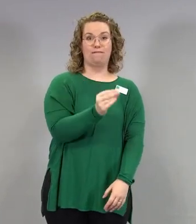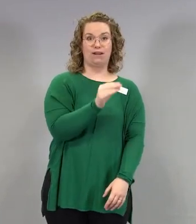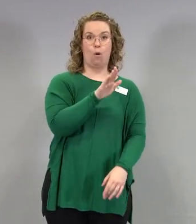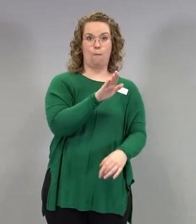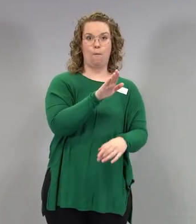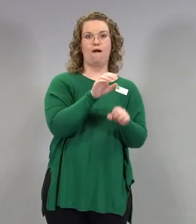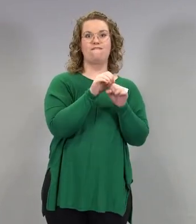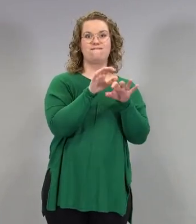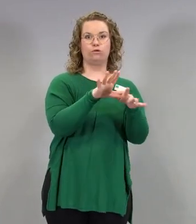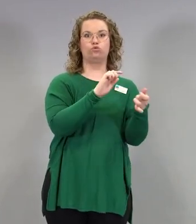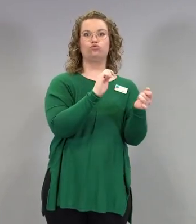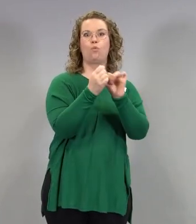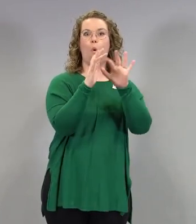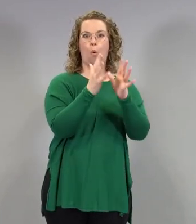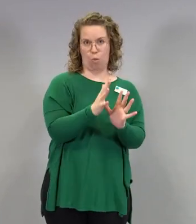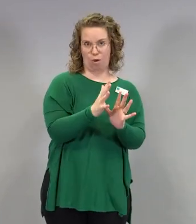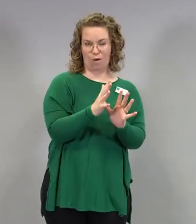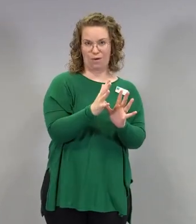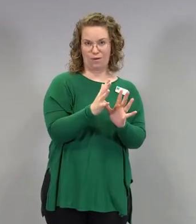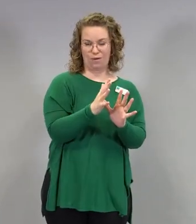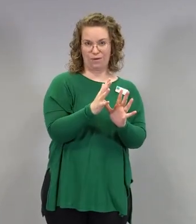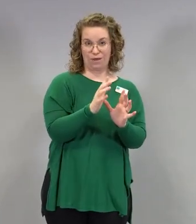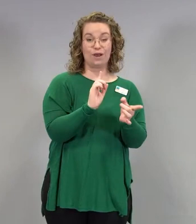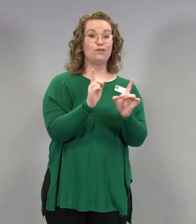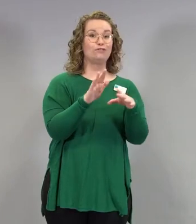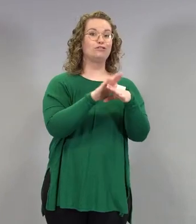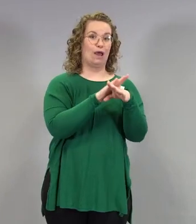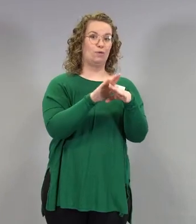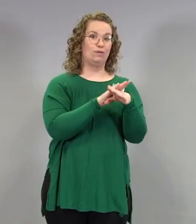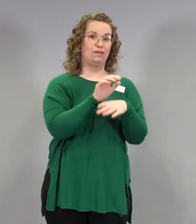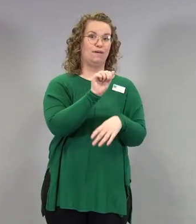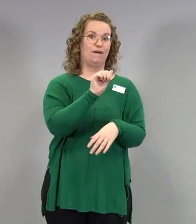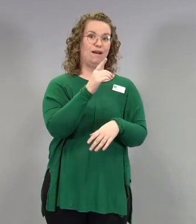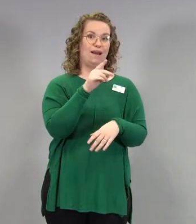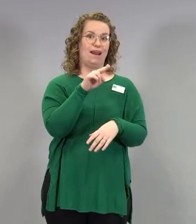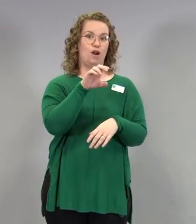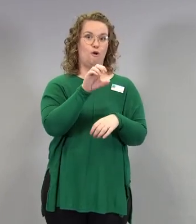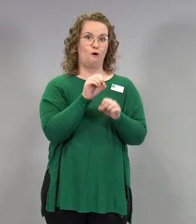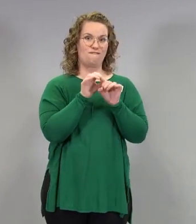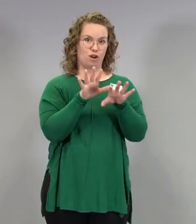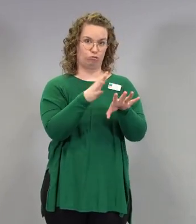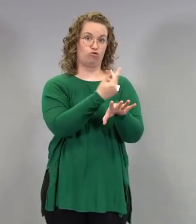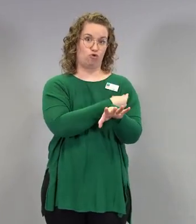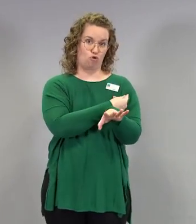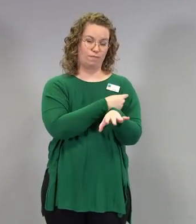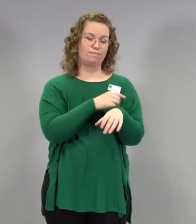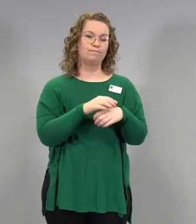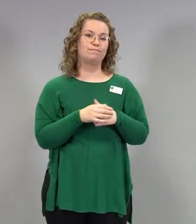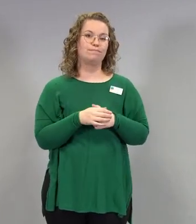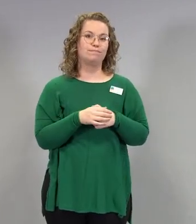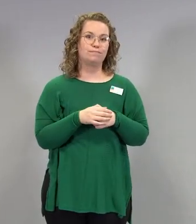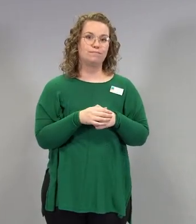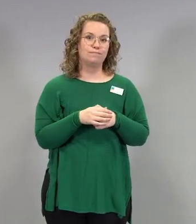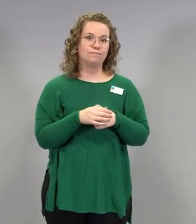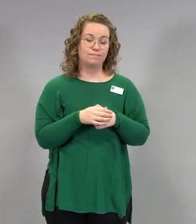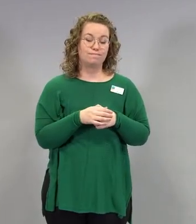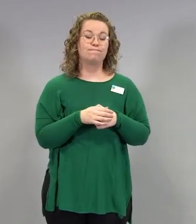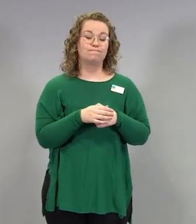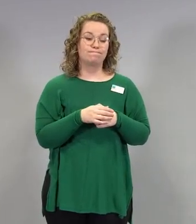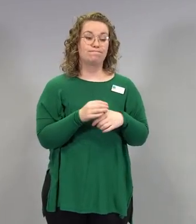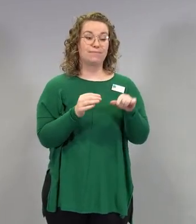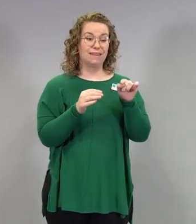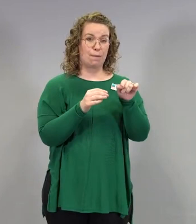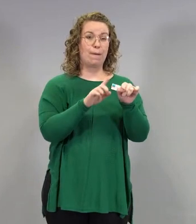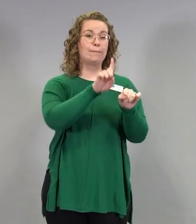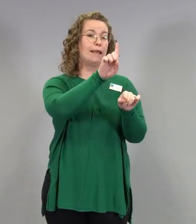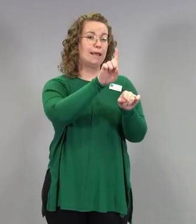adenovirusvektorirokotteella. Se oli tietysti tämmöinen hälytysmerkki siitä, että täytyy ryhtyä räätälöimään